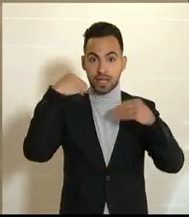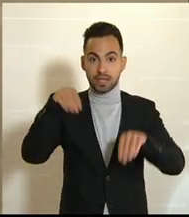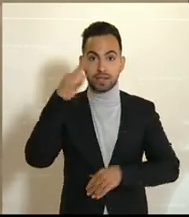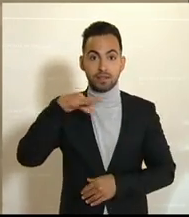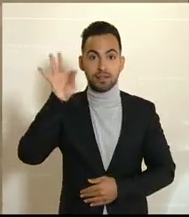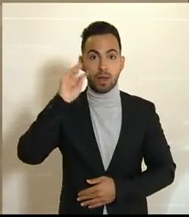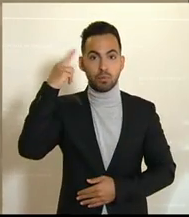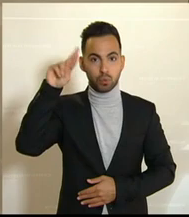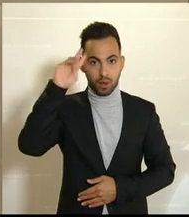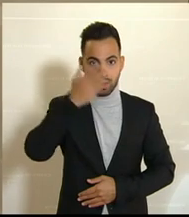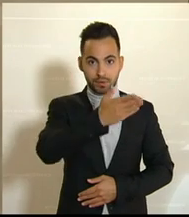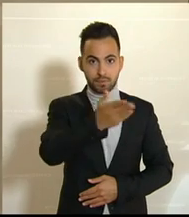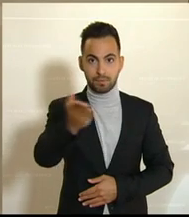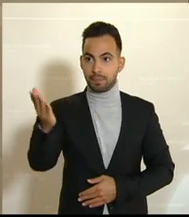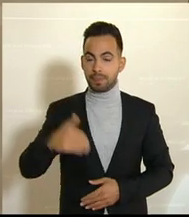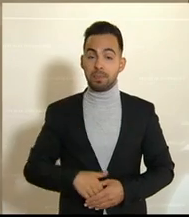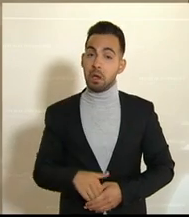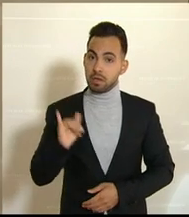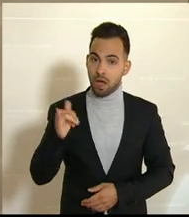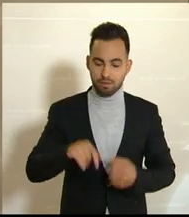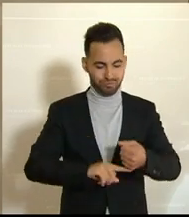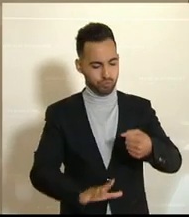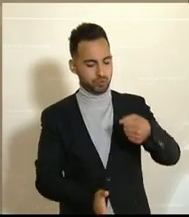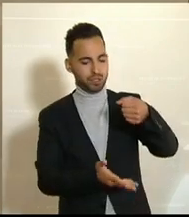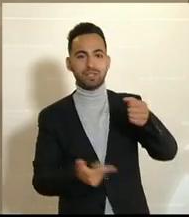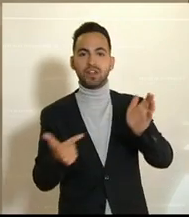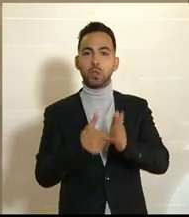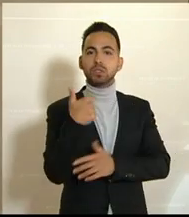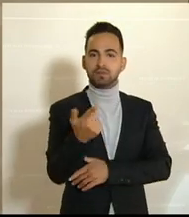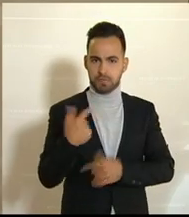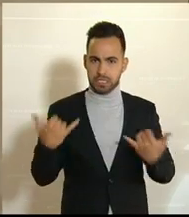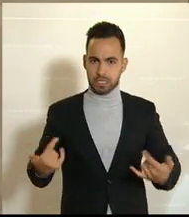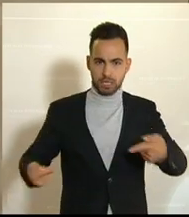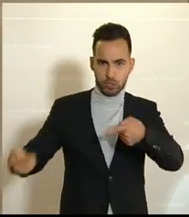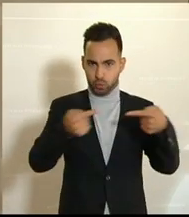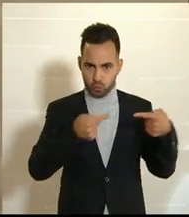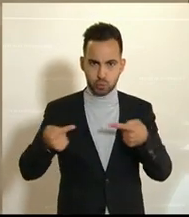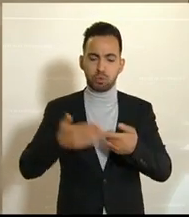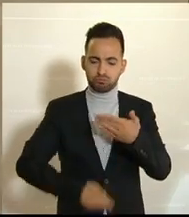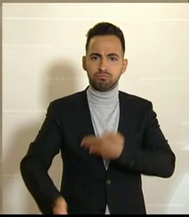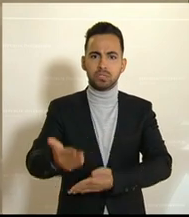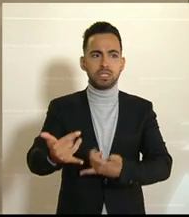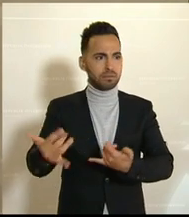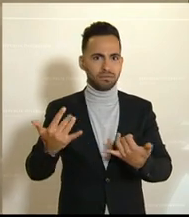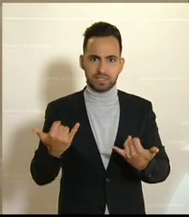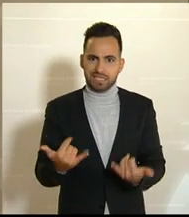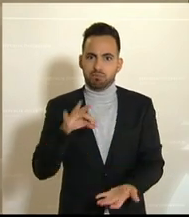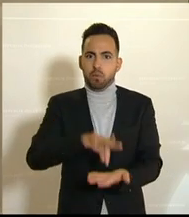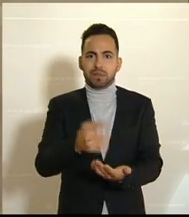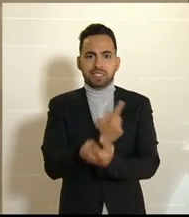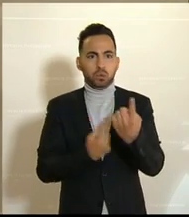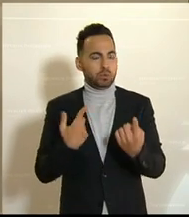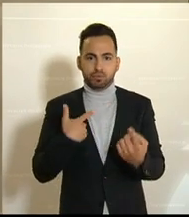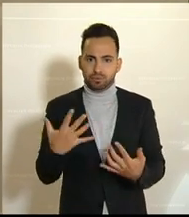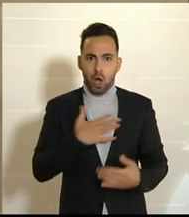Ja, es ist richtig, wir debattieren das Budget 2020 in einer sehr außergewöhnlichen Situation.